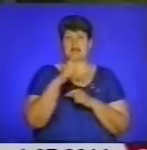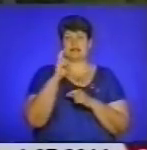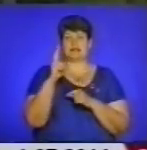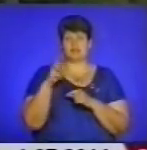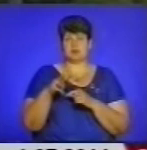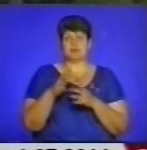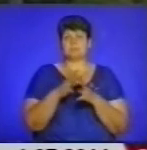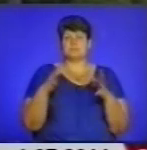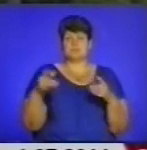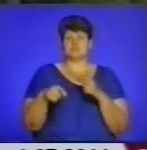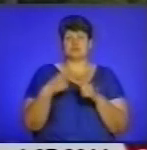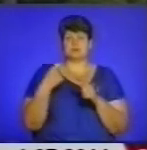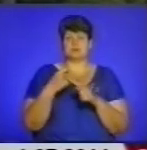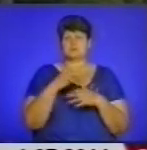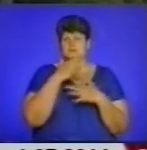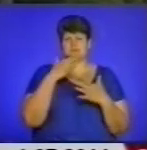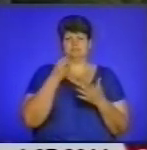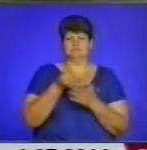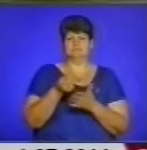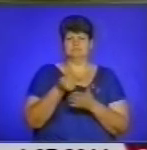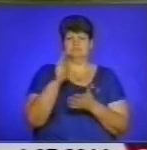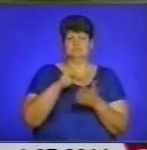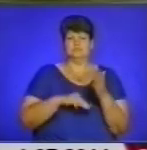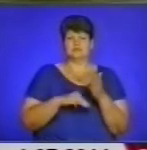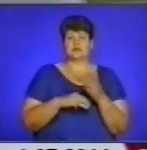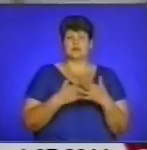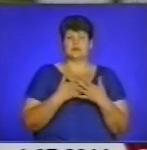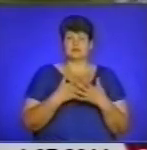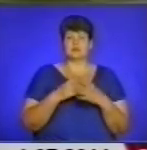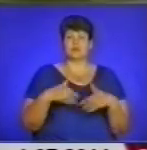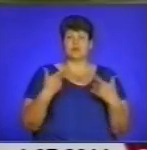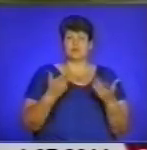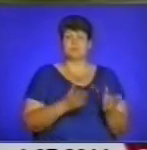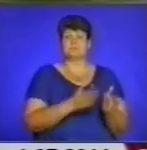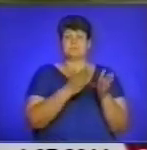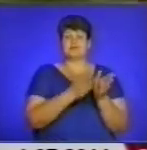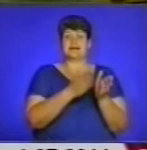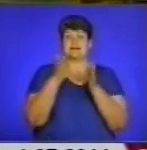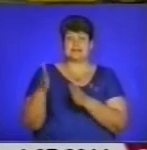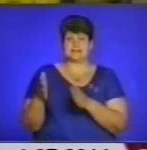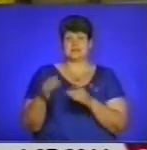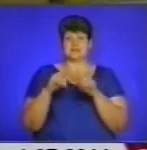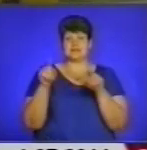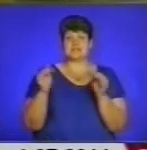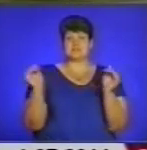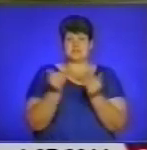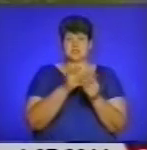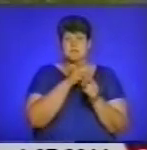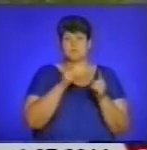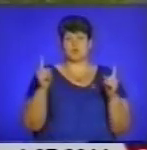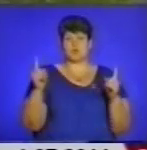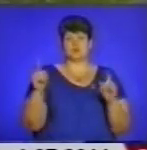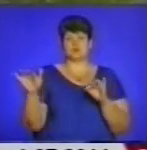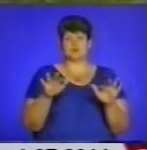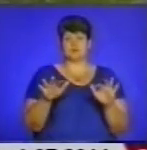водіїв порушують, за це не один поплатився штрафом. Активісти пропонують перенести знак і зменшити проміжок його дії. Не